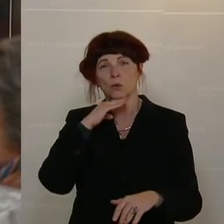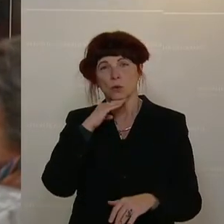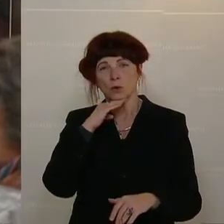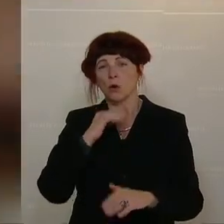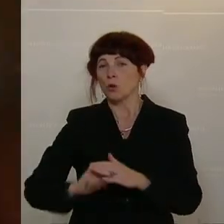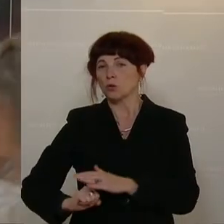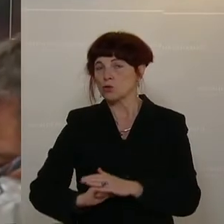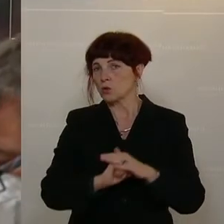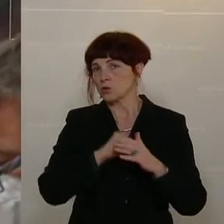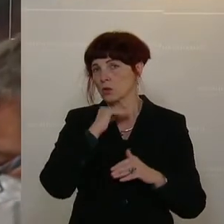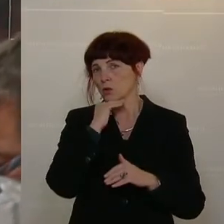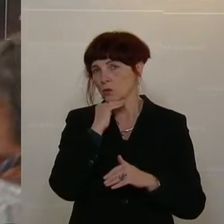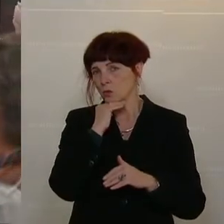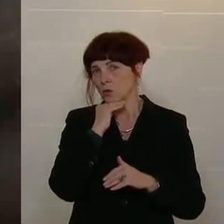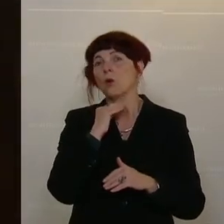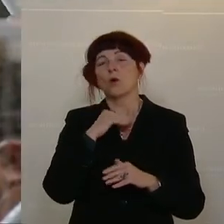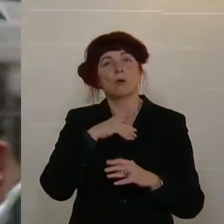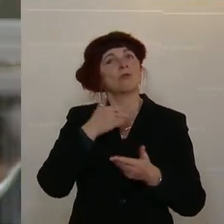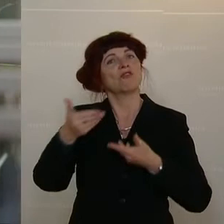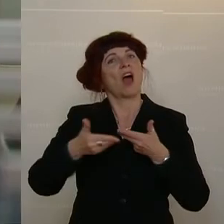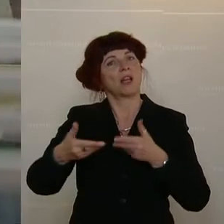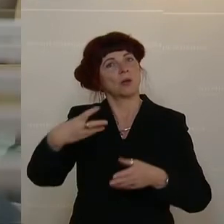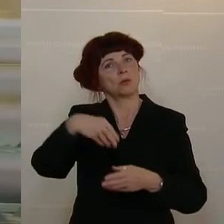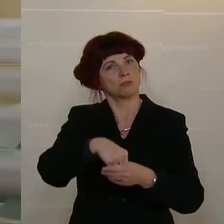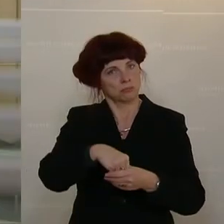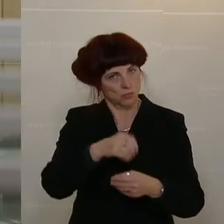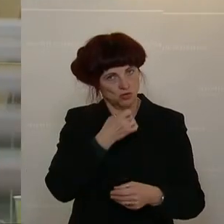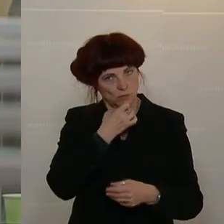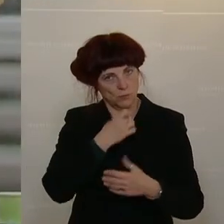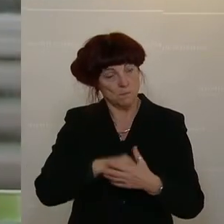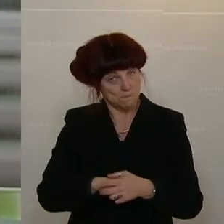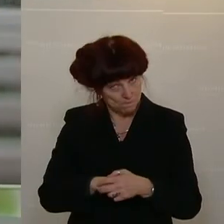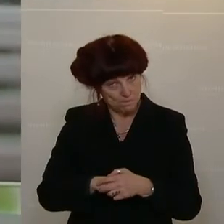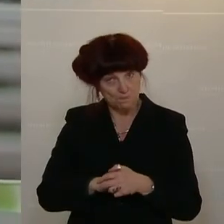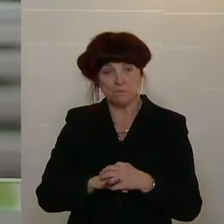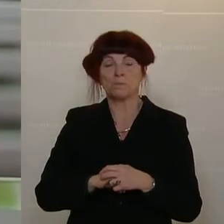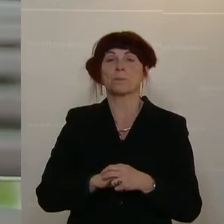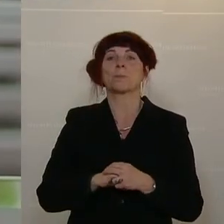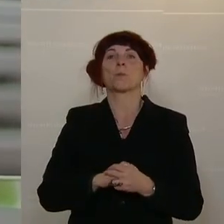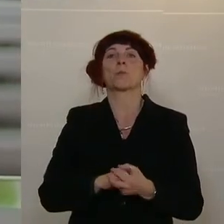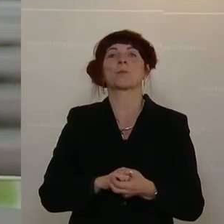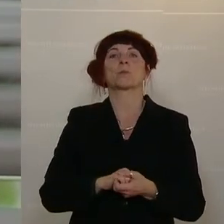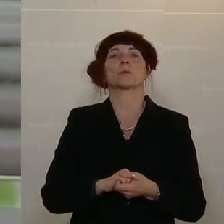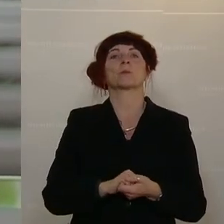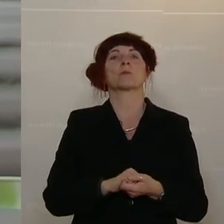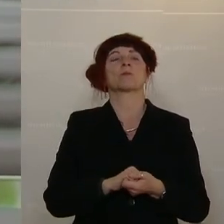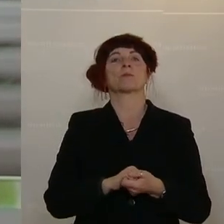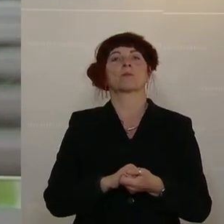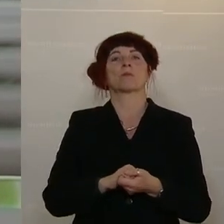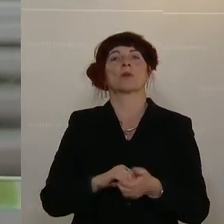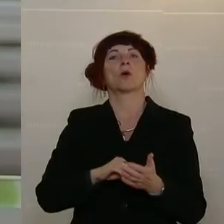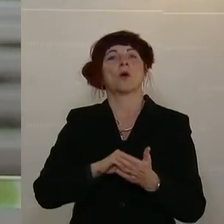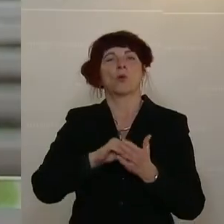Graf von der FPÖ. Er vermutet, dass es im Zuge der Fußball-WM-Vergabe zur Korruption gekommen sei. Als